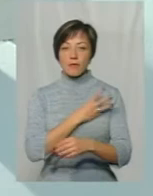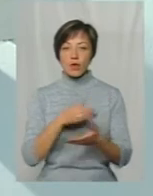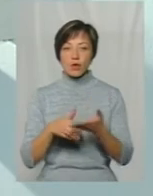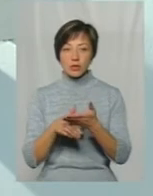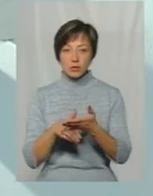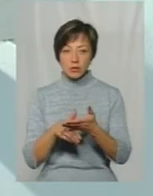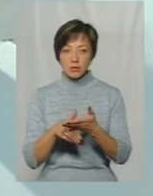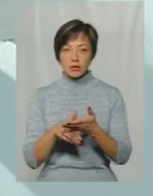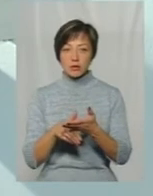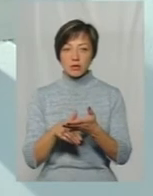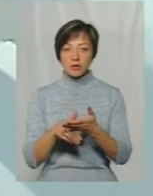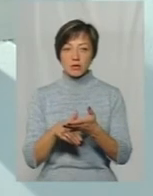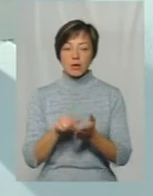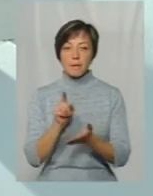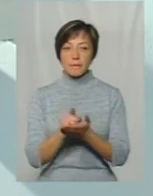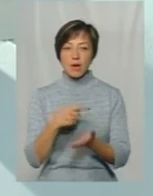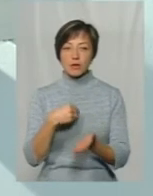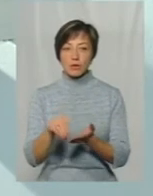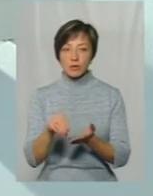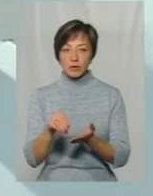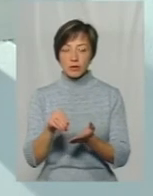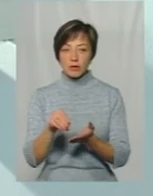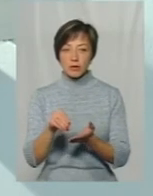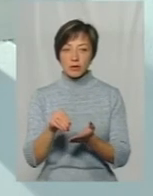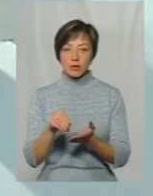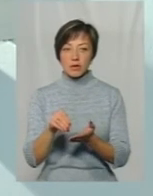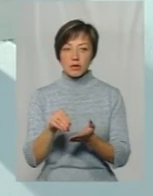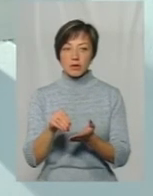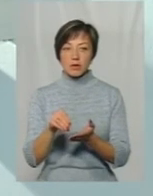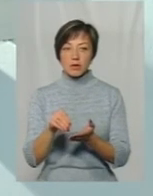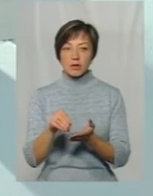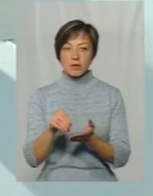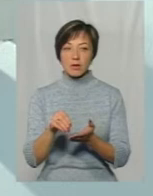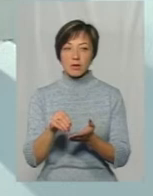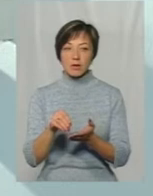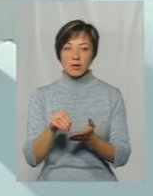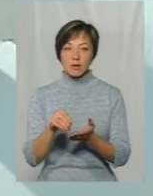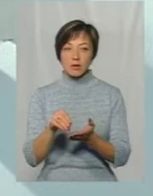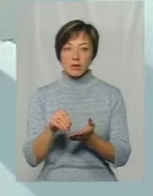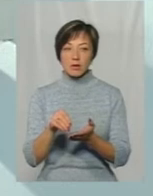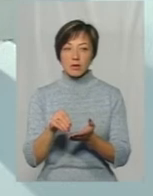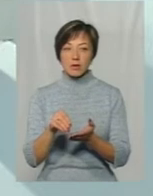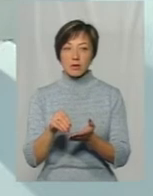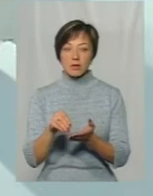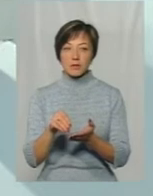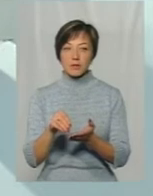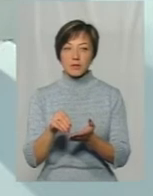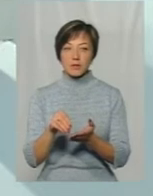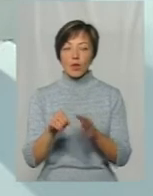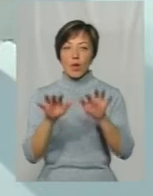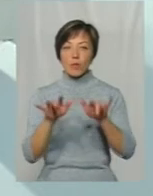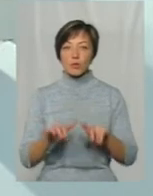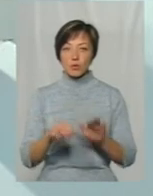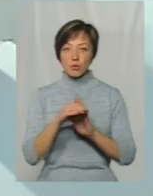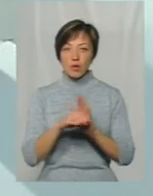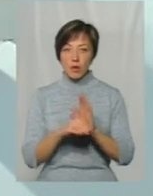мають закупити програму Так? Так Animal ID, комп'ютерну